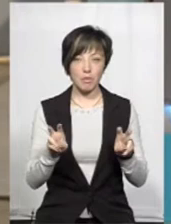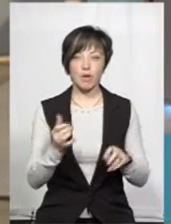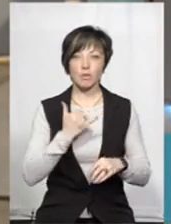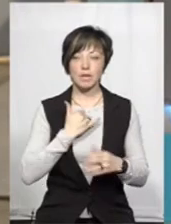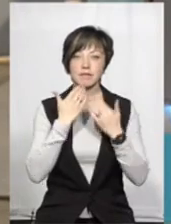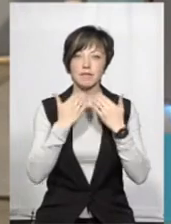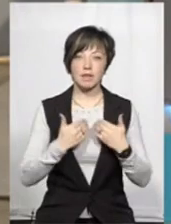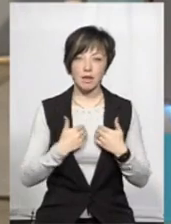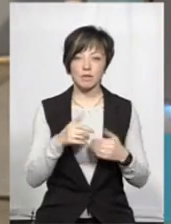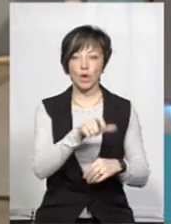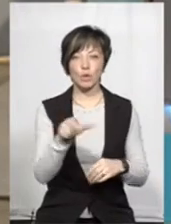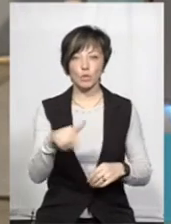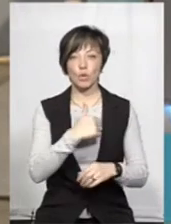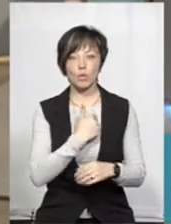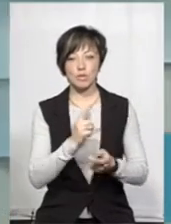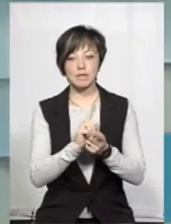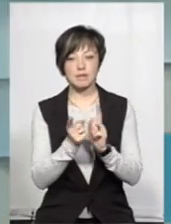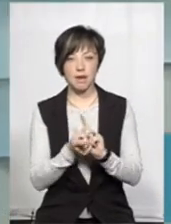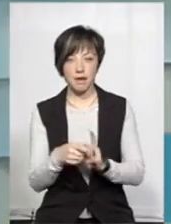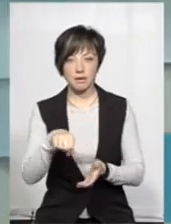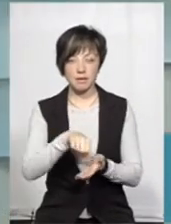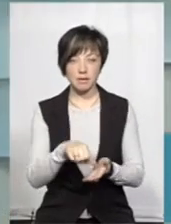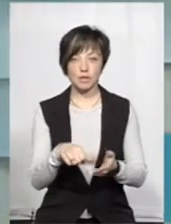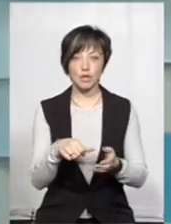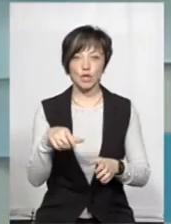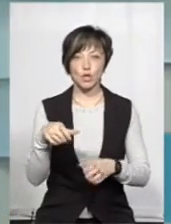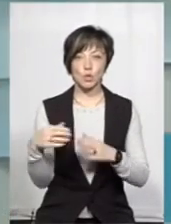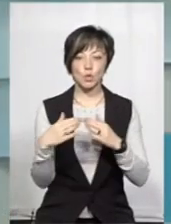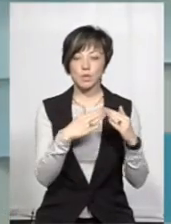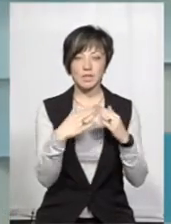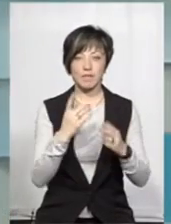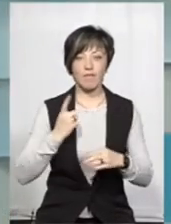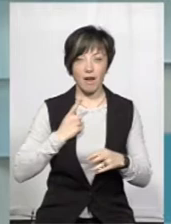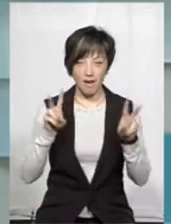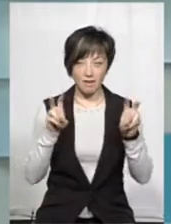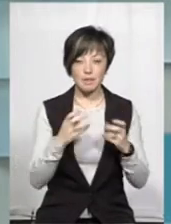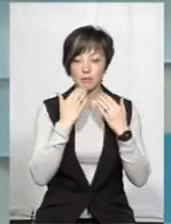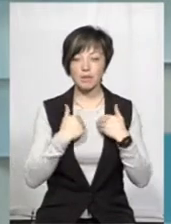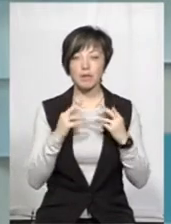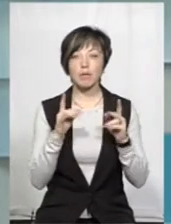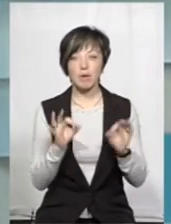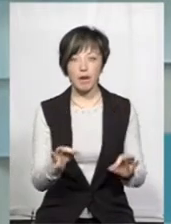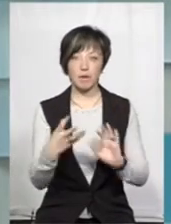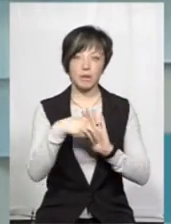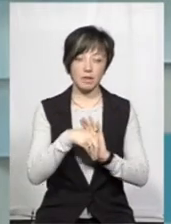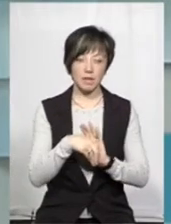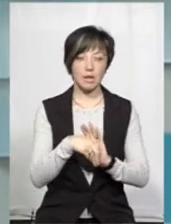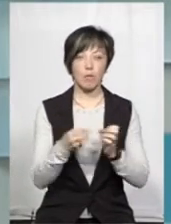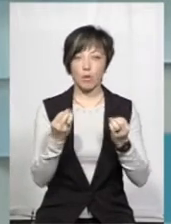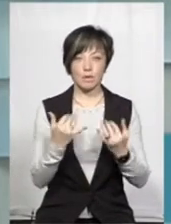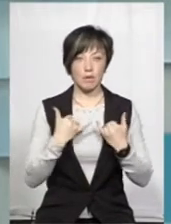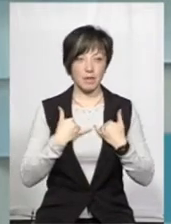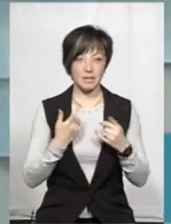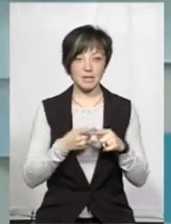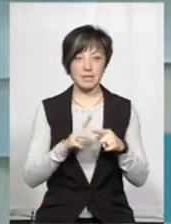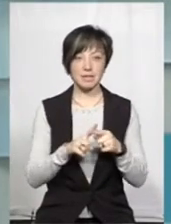що до нас звертаються взагалі люди, вони хочуть стати членами сусідської варти, там запитують, як це зробити, як приєднатися. А просто для